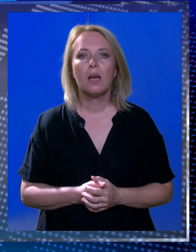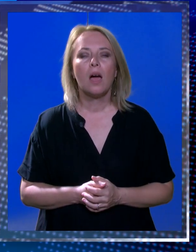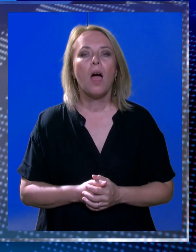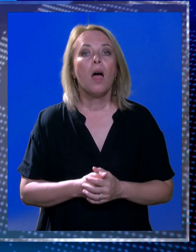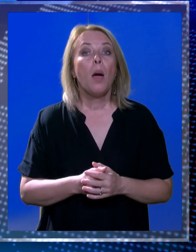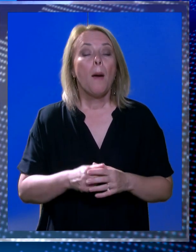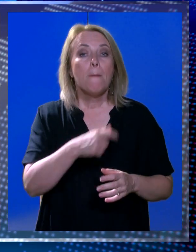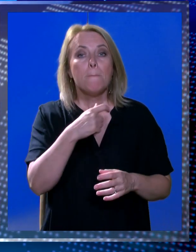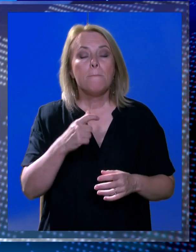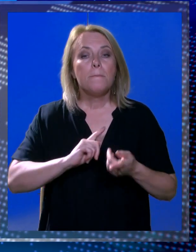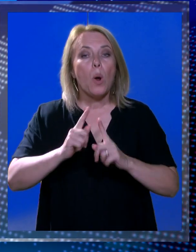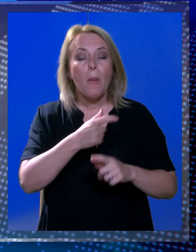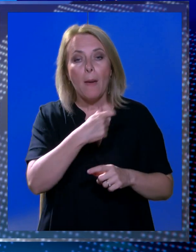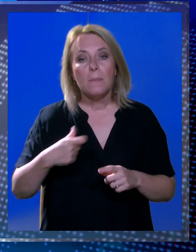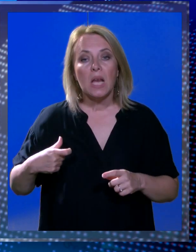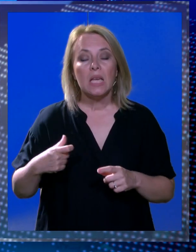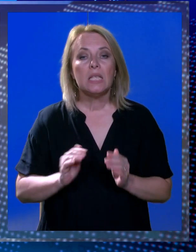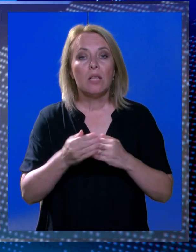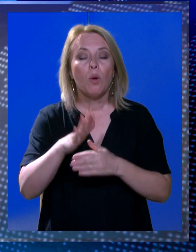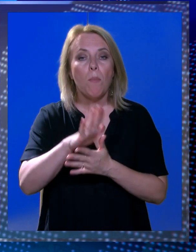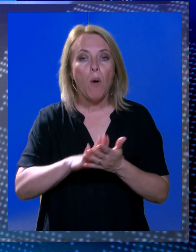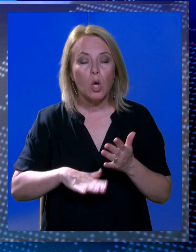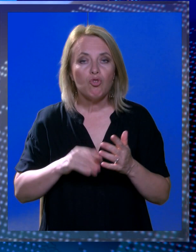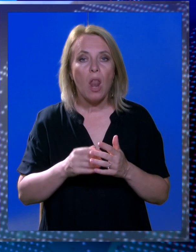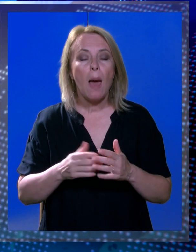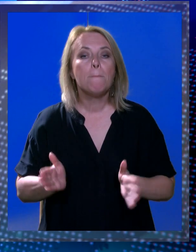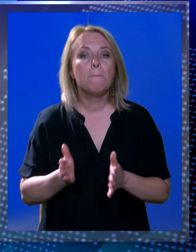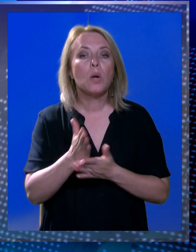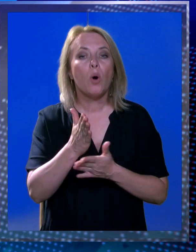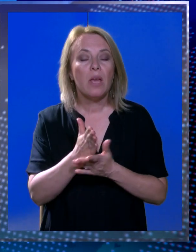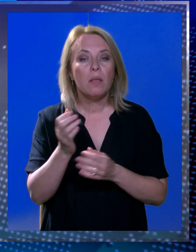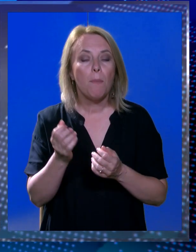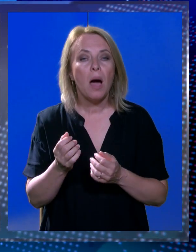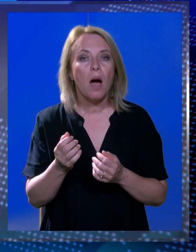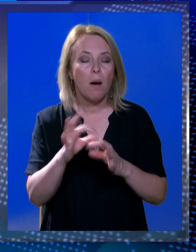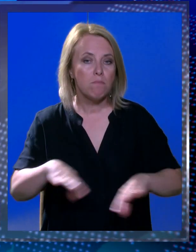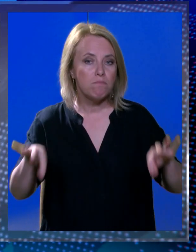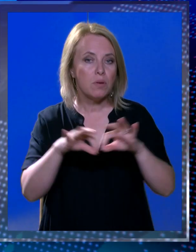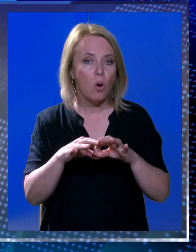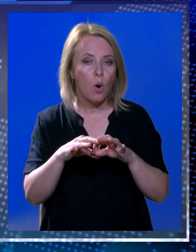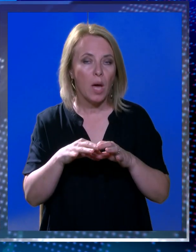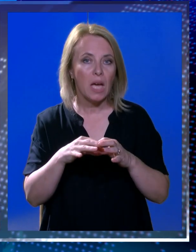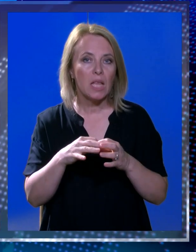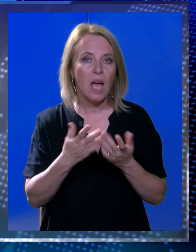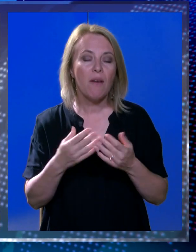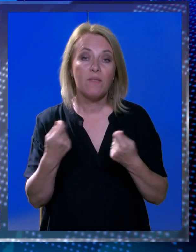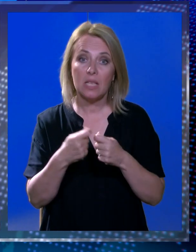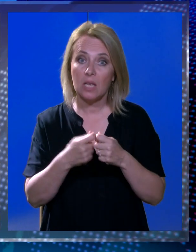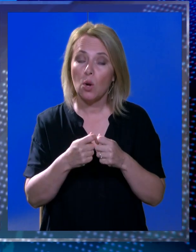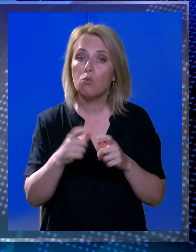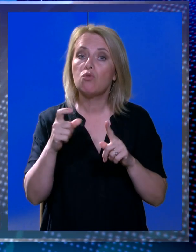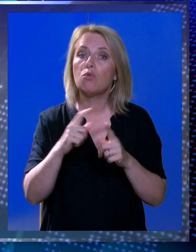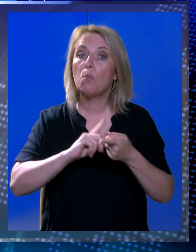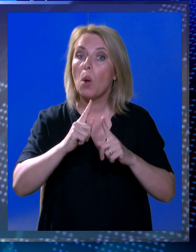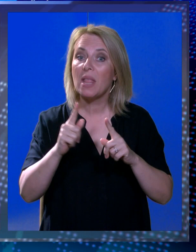Postaja prometne policije Dubrovnik započela je provedbu projekta Vidij i klikni, namjenjenog prometnoj prevenciji naših najmlađih.